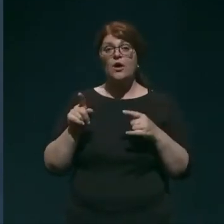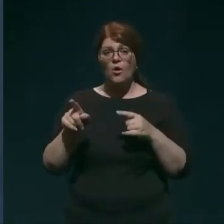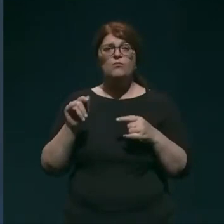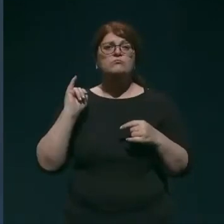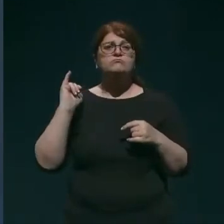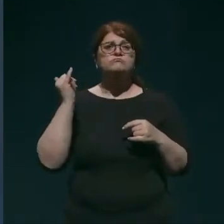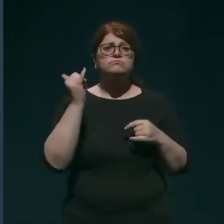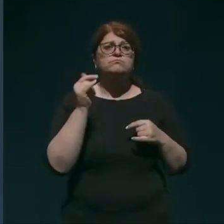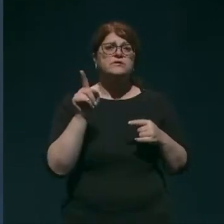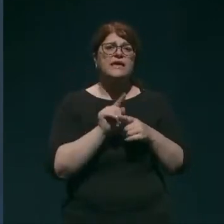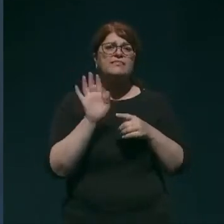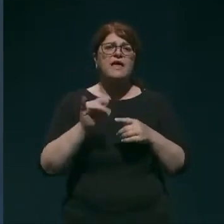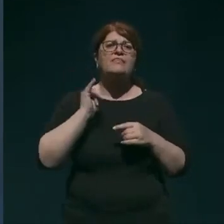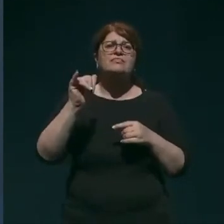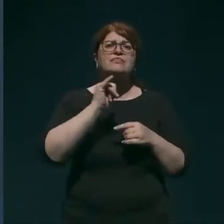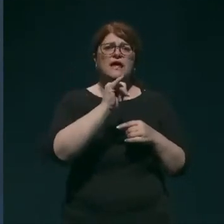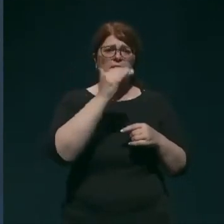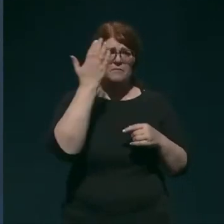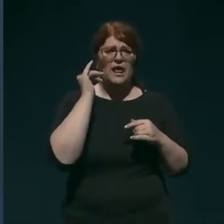obravnavala